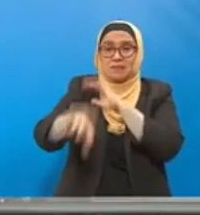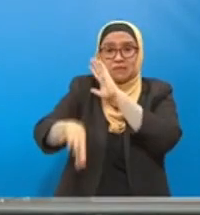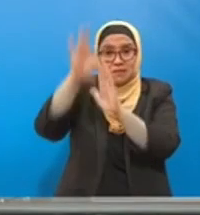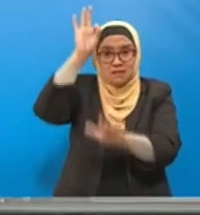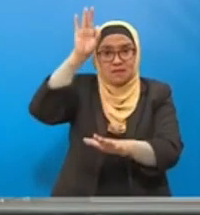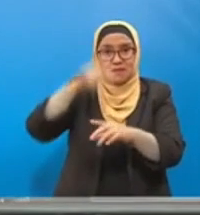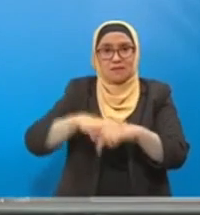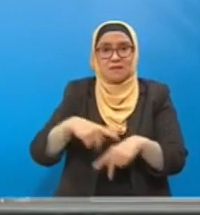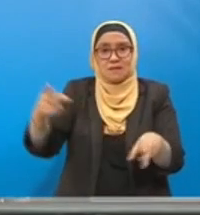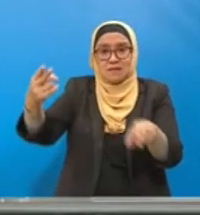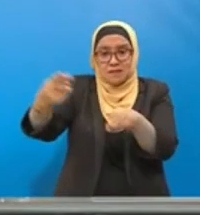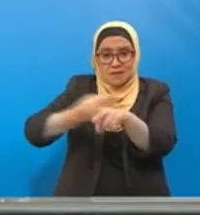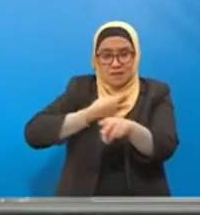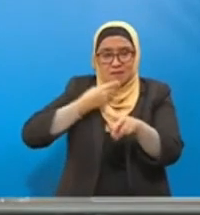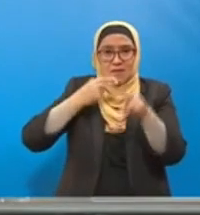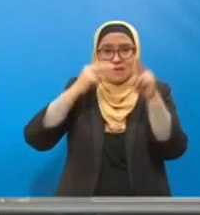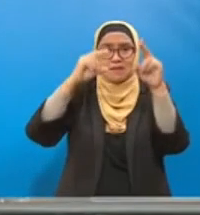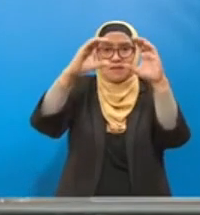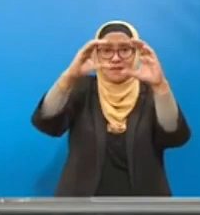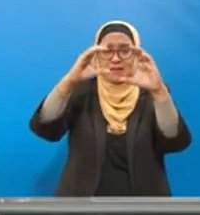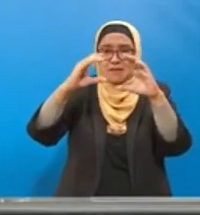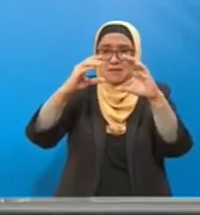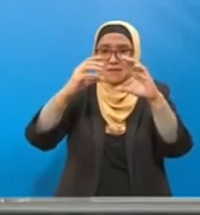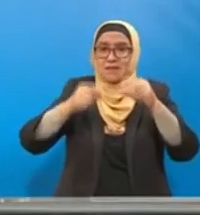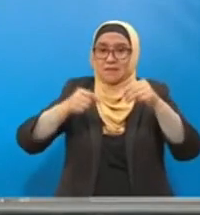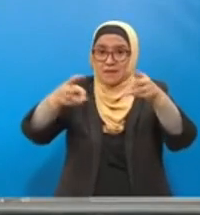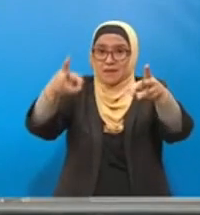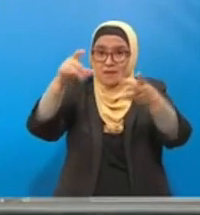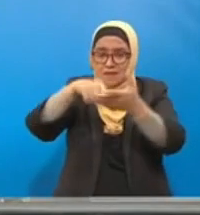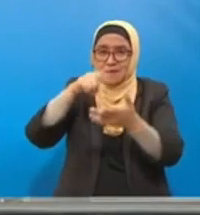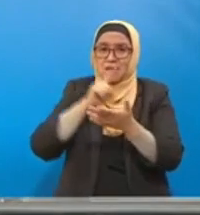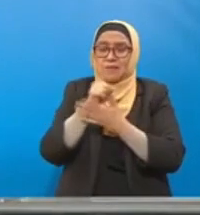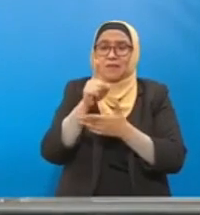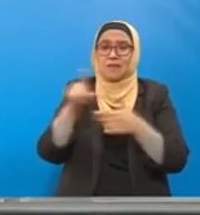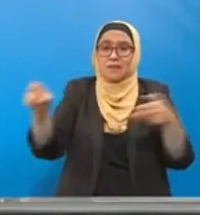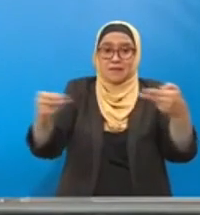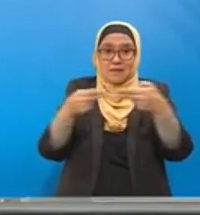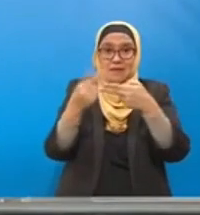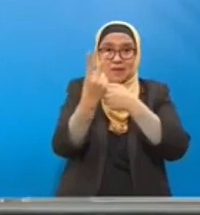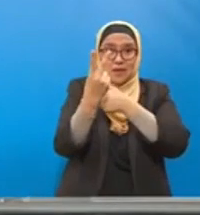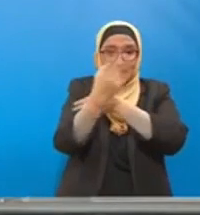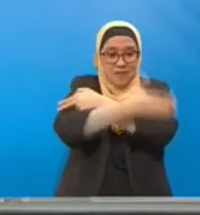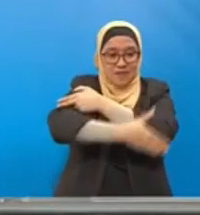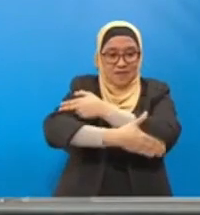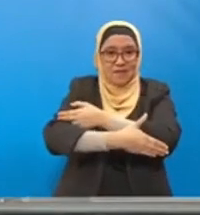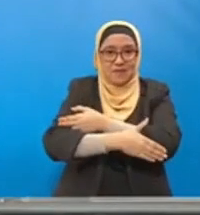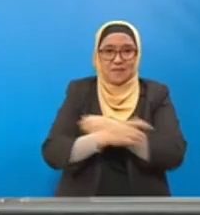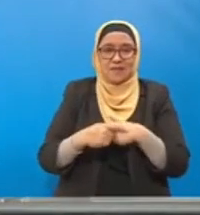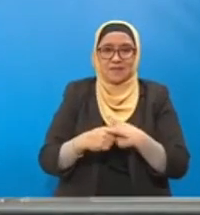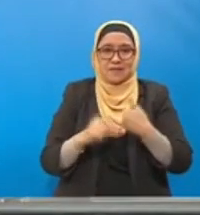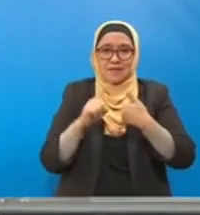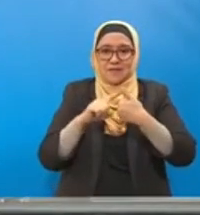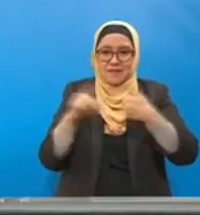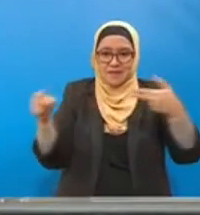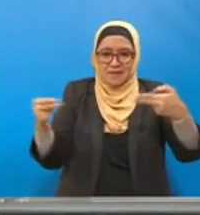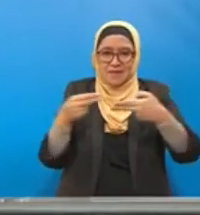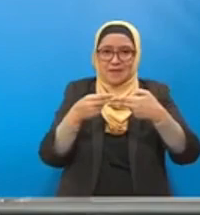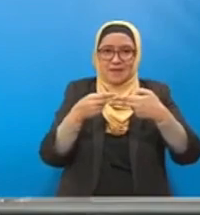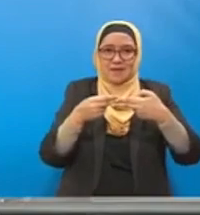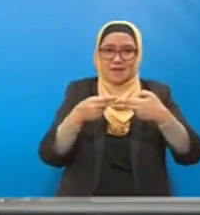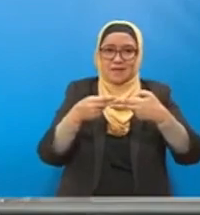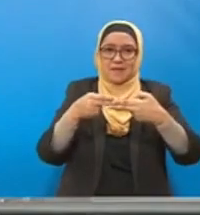menghubungkan antara dua jalan negeri iaitu menghubungkan Jalan D14 dengan